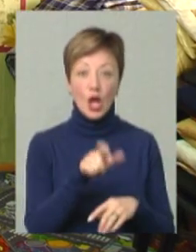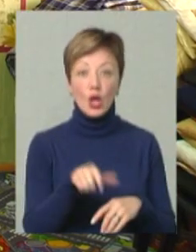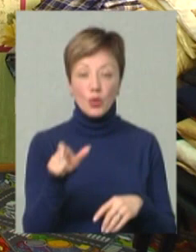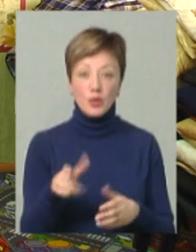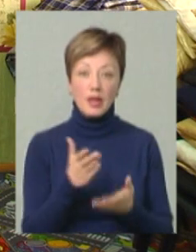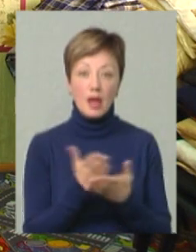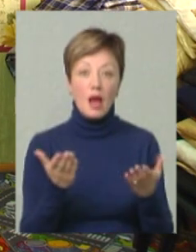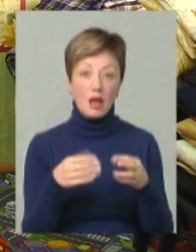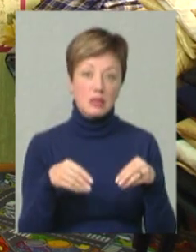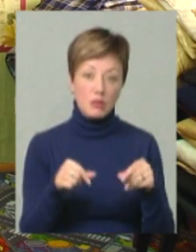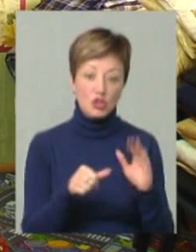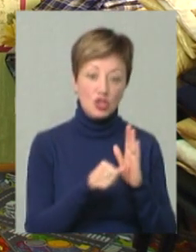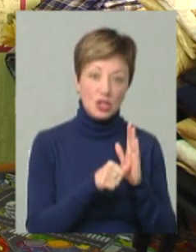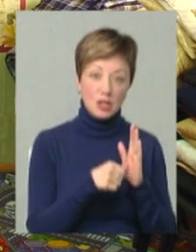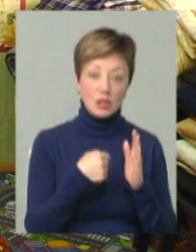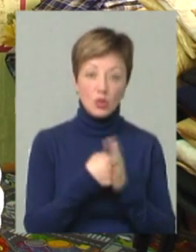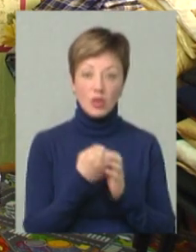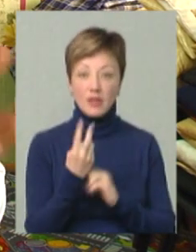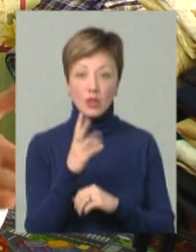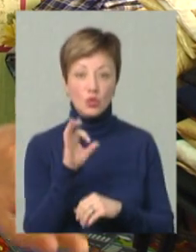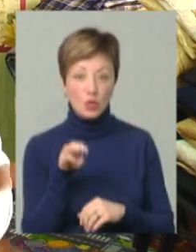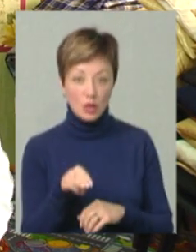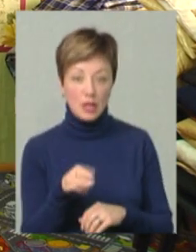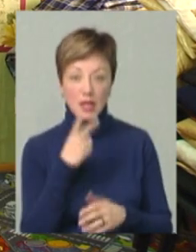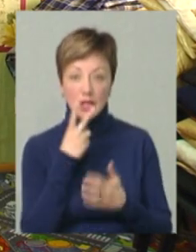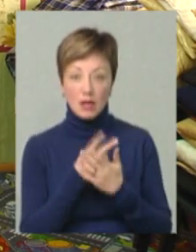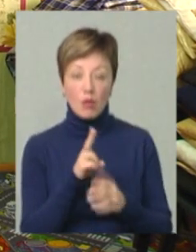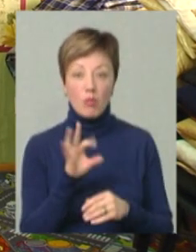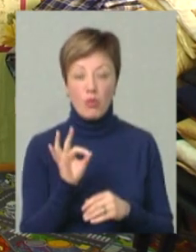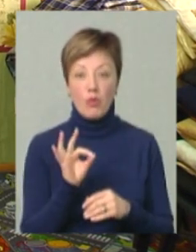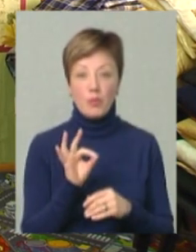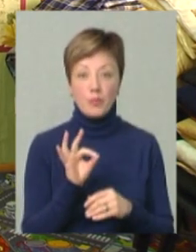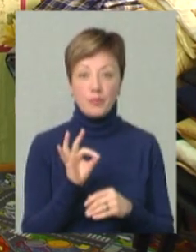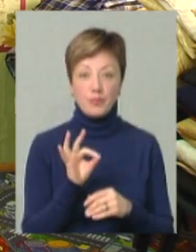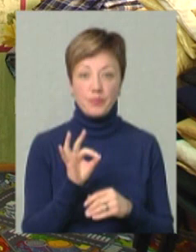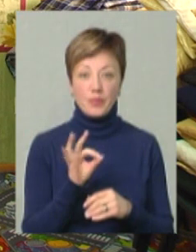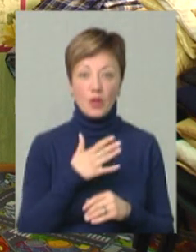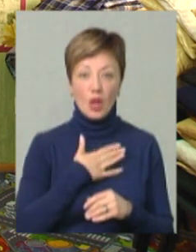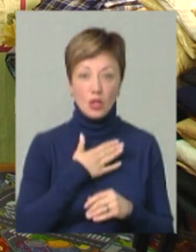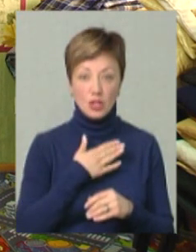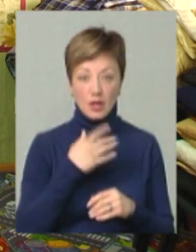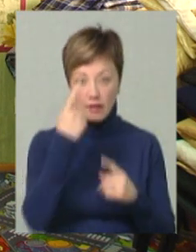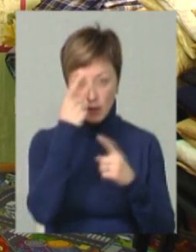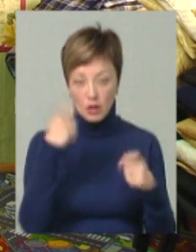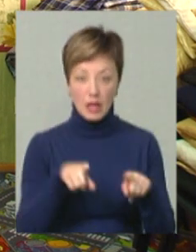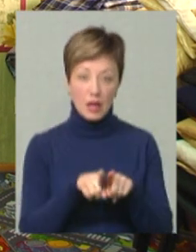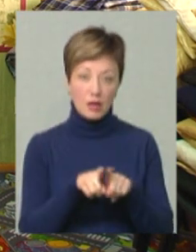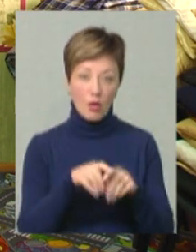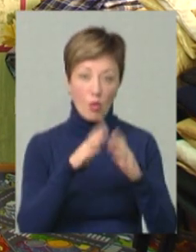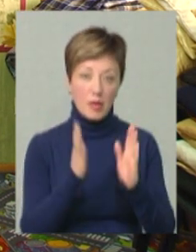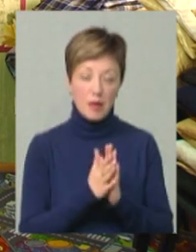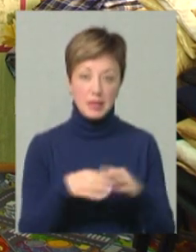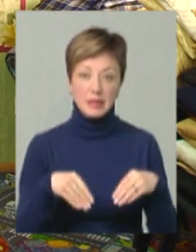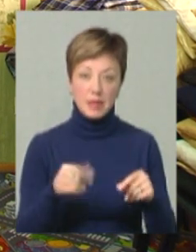в яких є якась земля. Від 6 до 12 соток, ділячись по наших відомостях, це приблизно ось такі об'єми